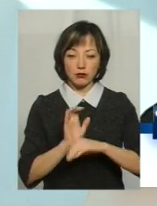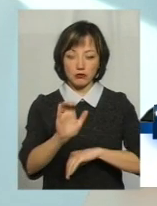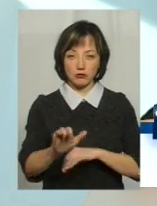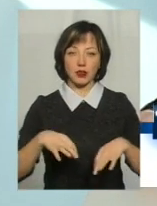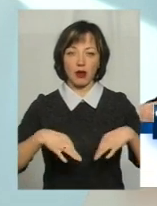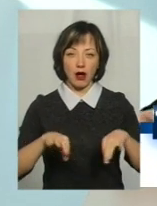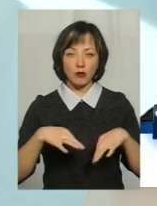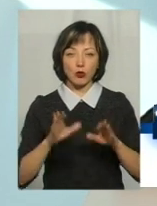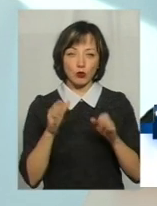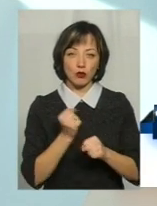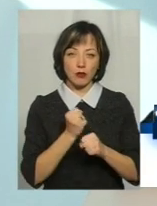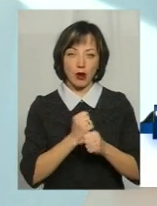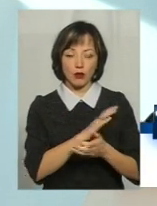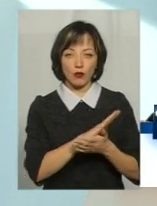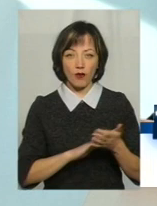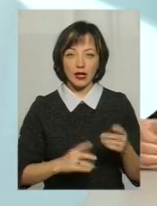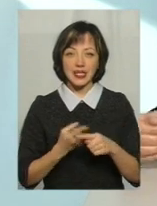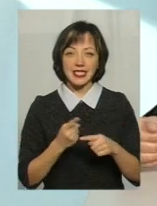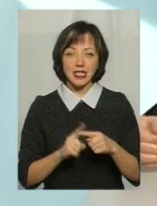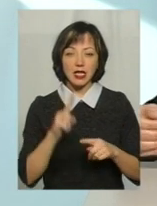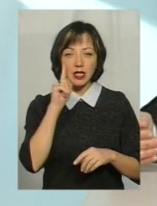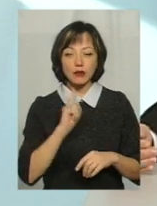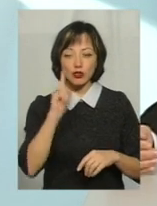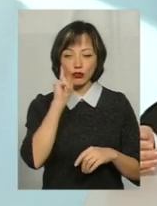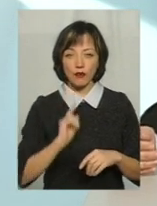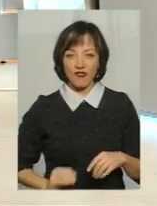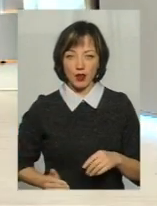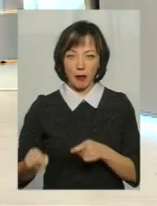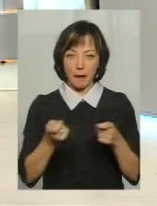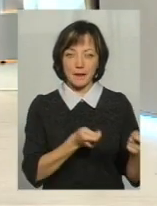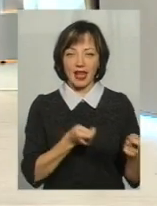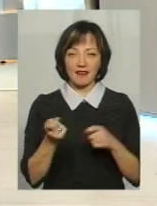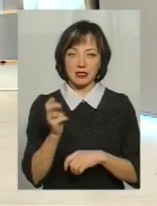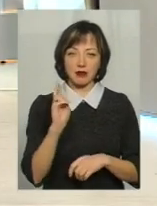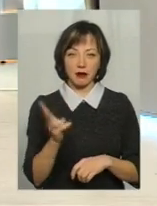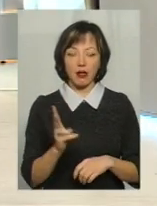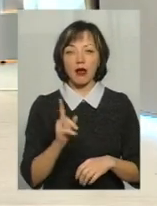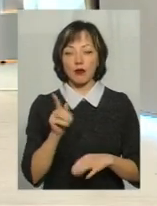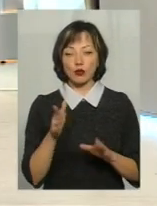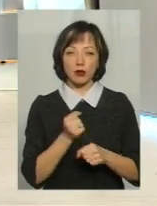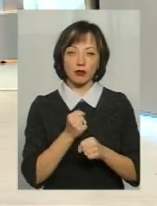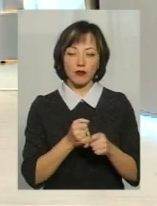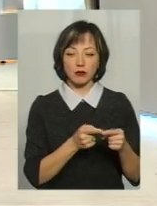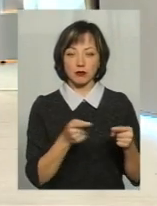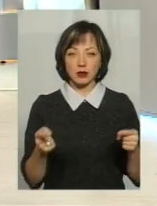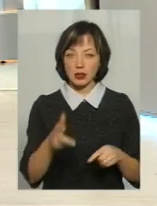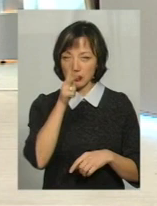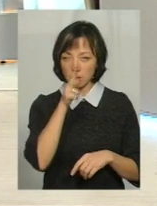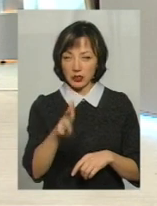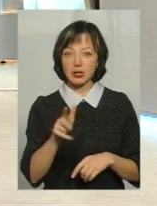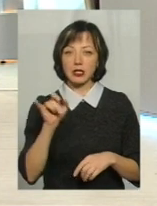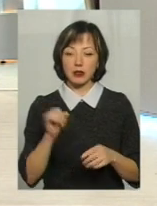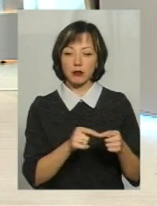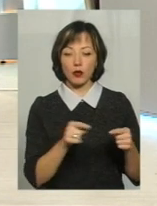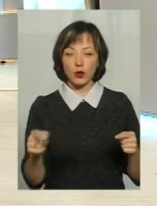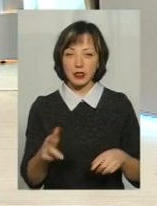засоби також будуть працювати. Це будуть тимчасові перевізники. Вони там будуть працювати протягом трьох місяців. І